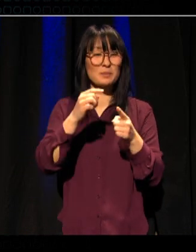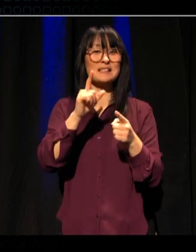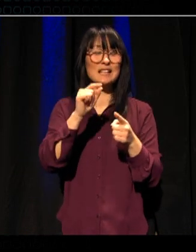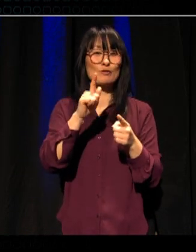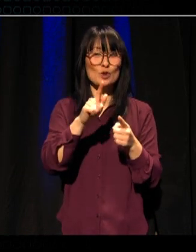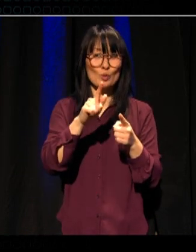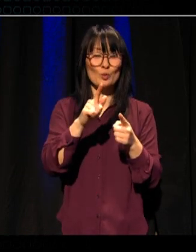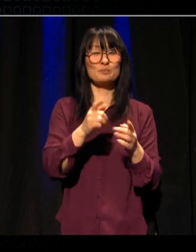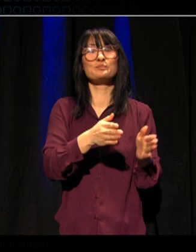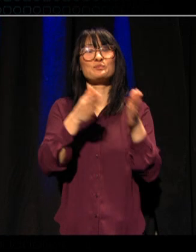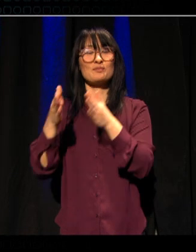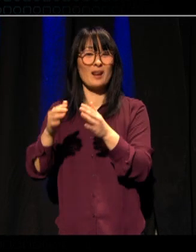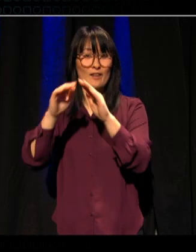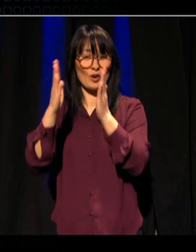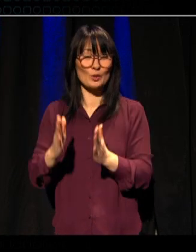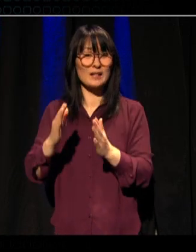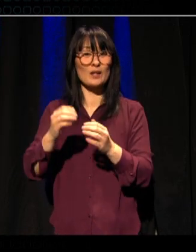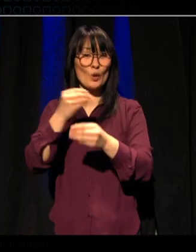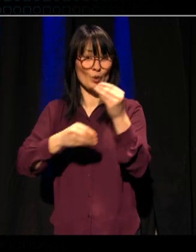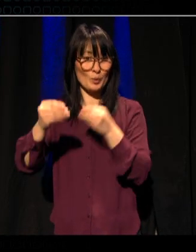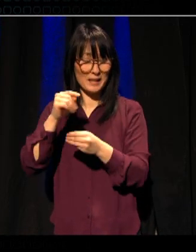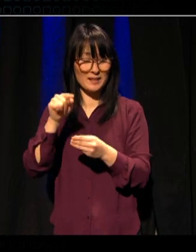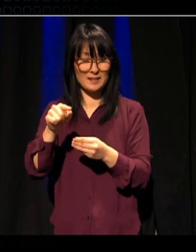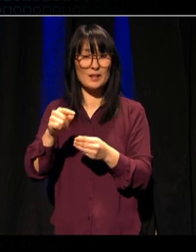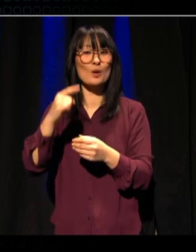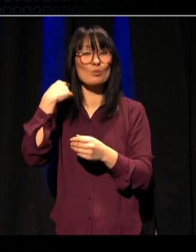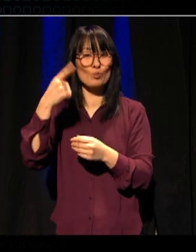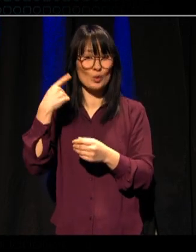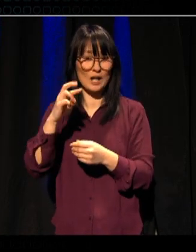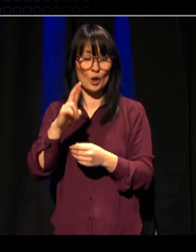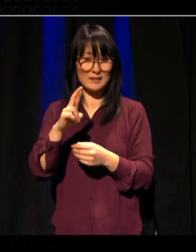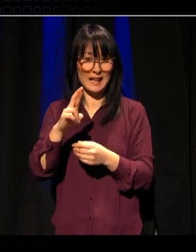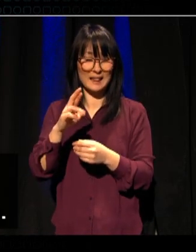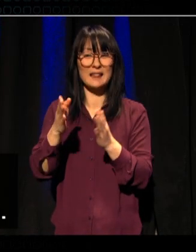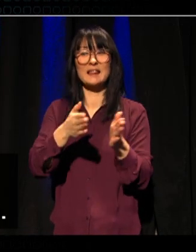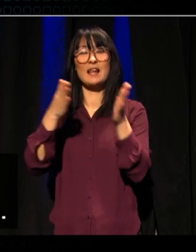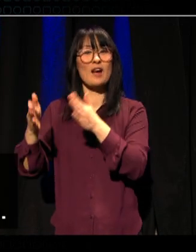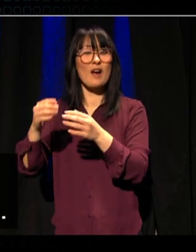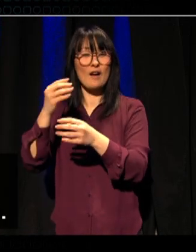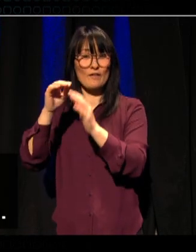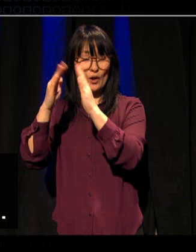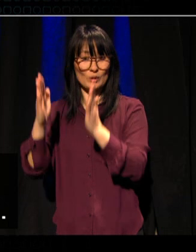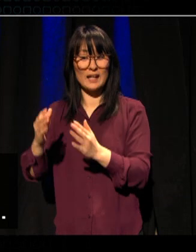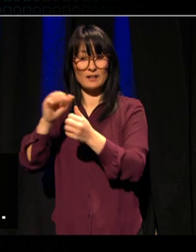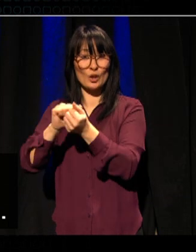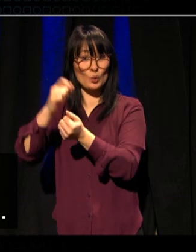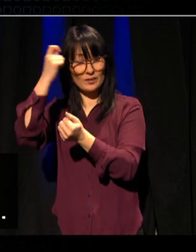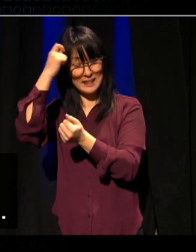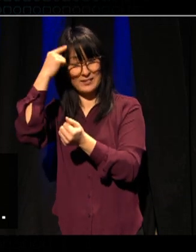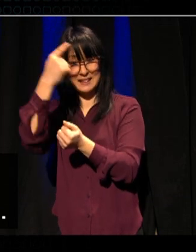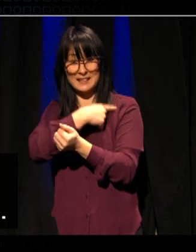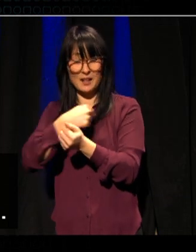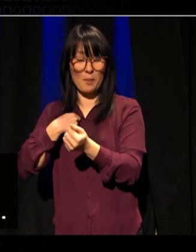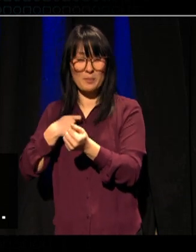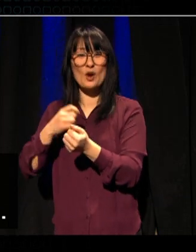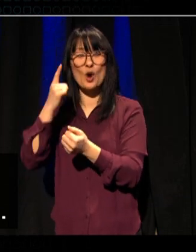Forsmo Fakultet for økonomi Monika Rolfsen Fakultet for naturvitenskap Øyvind